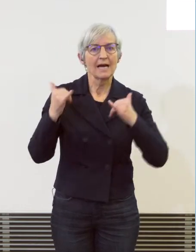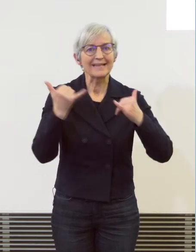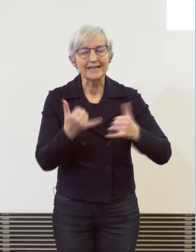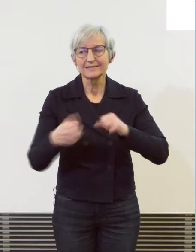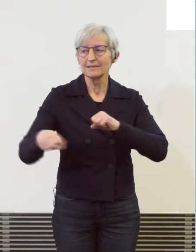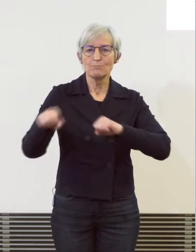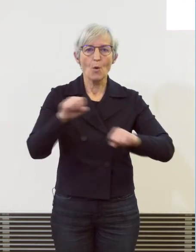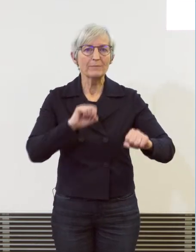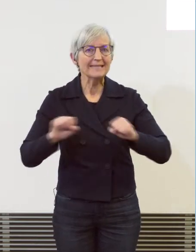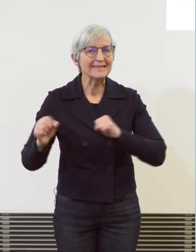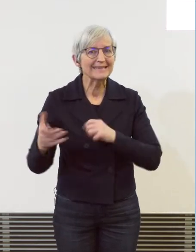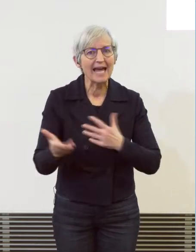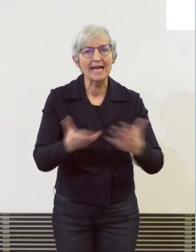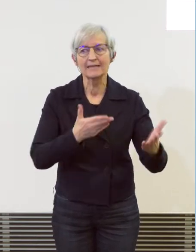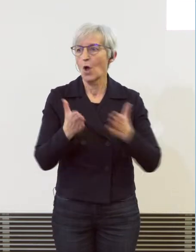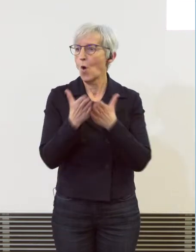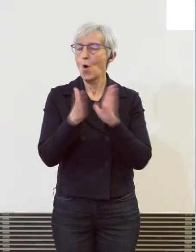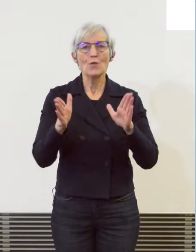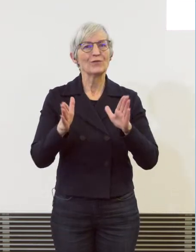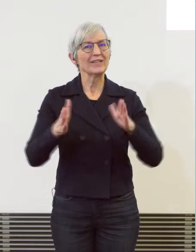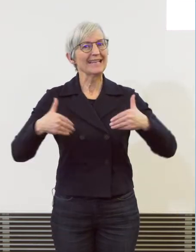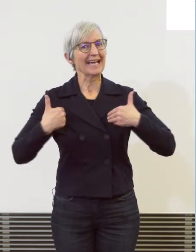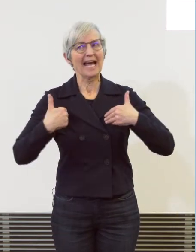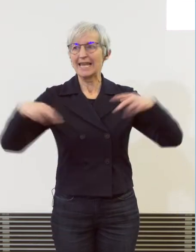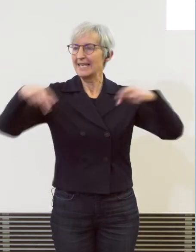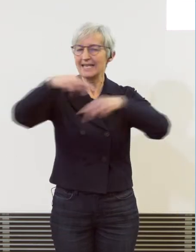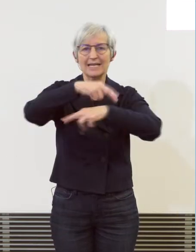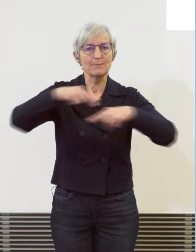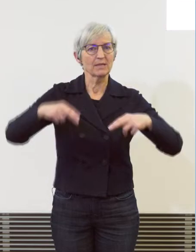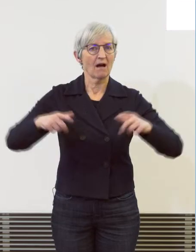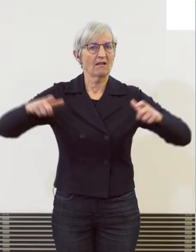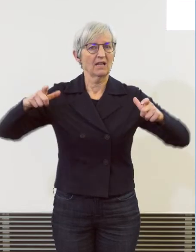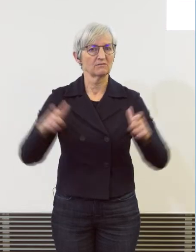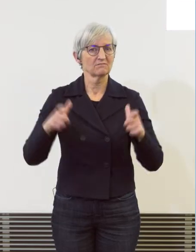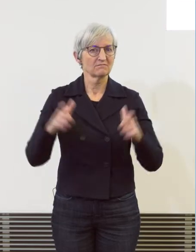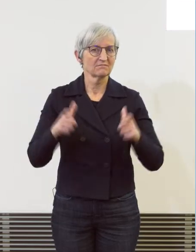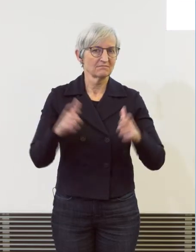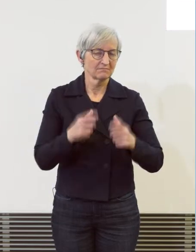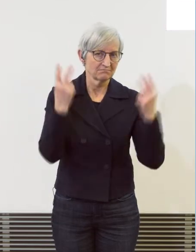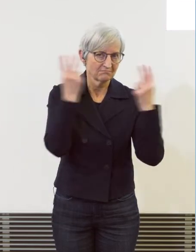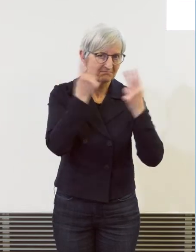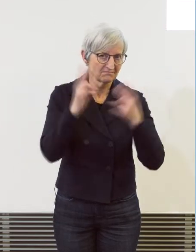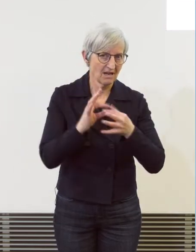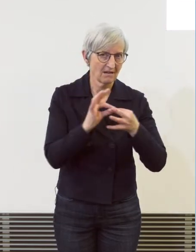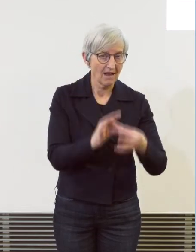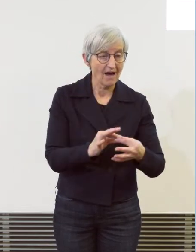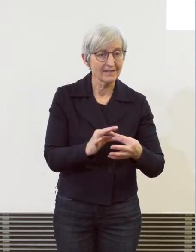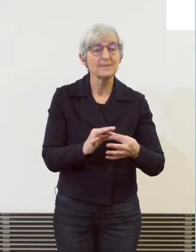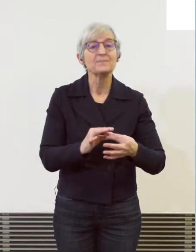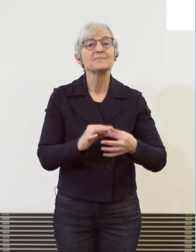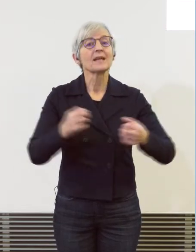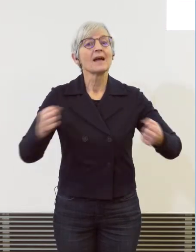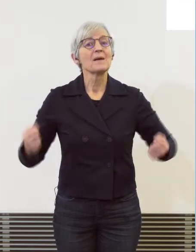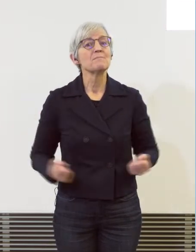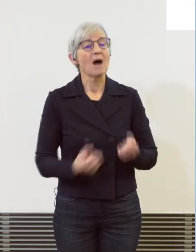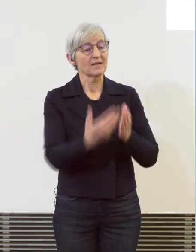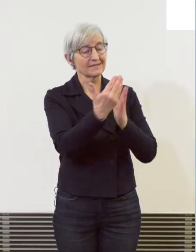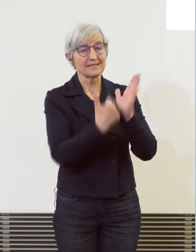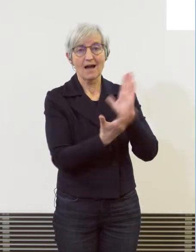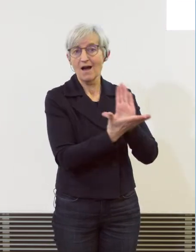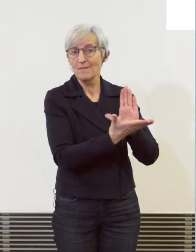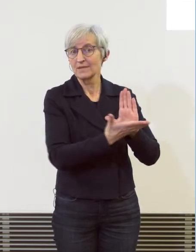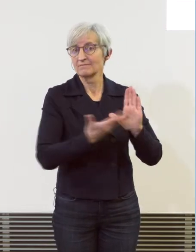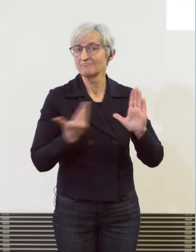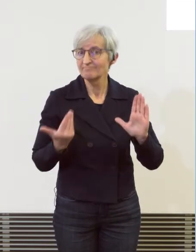oder auch für das öffentliche Leben natürlich zurückzuführen. gewesen und darum erstaunt natürlich nach der Aufhebung der Massnahmen dieser